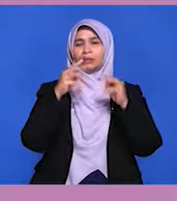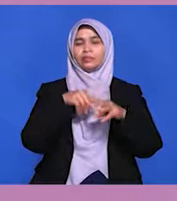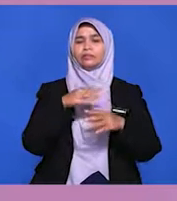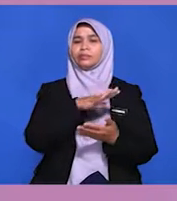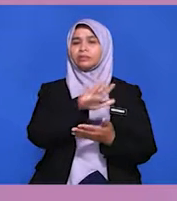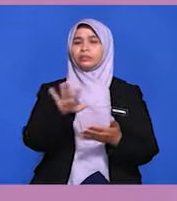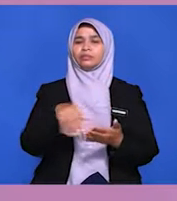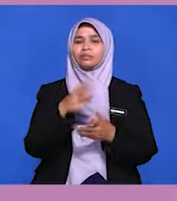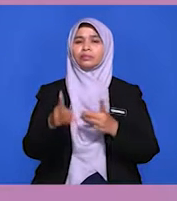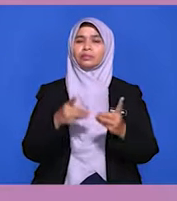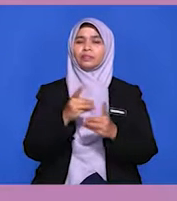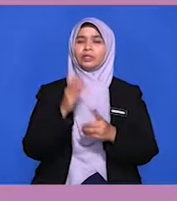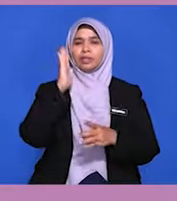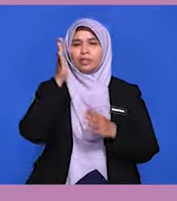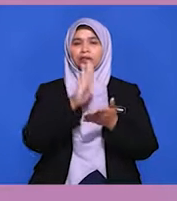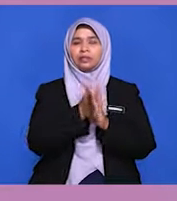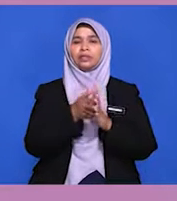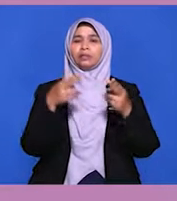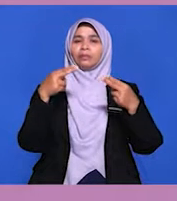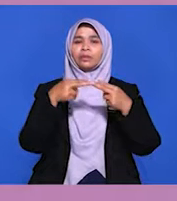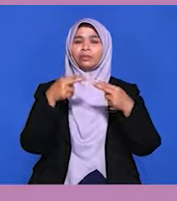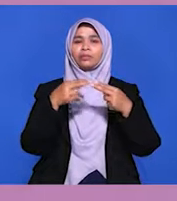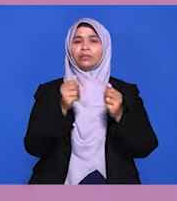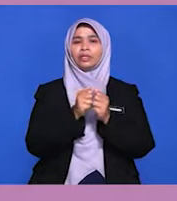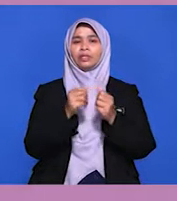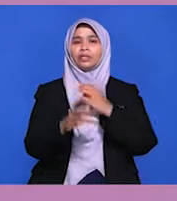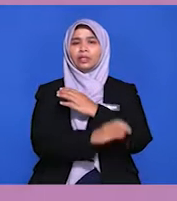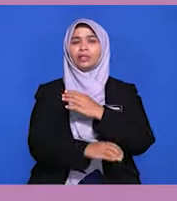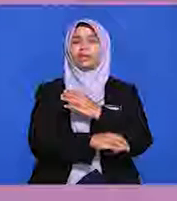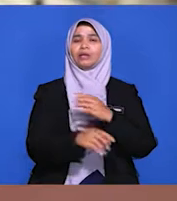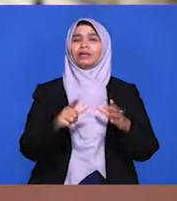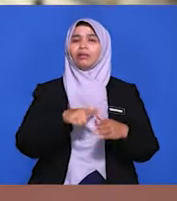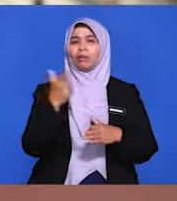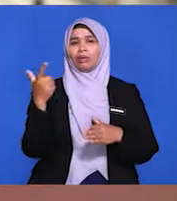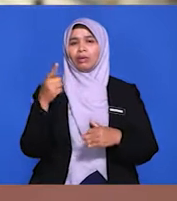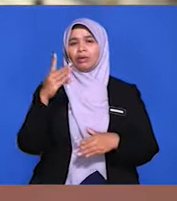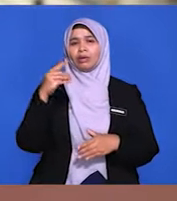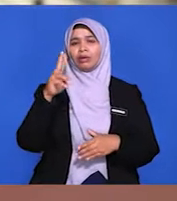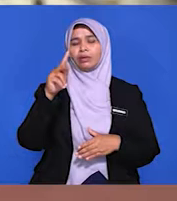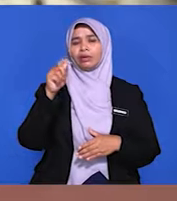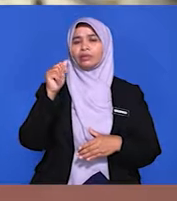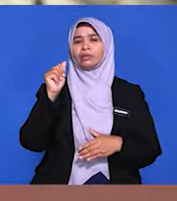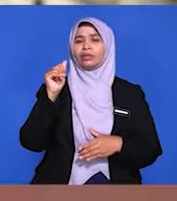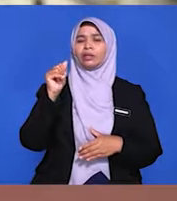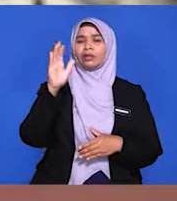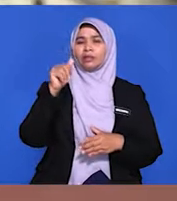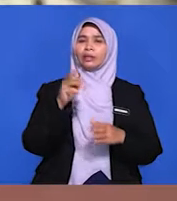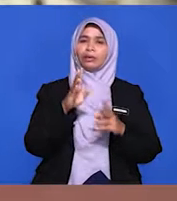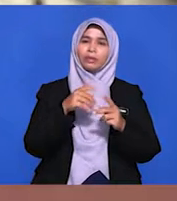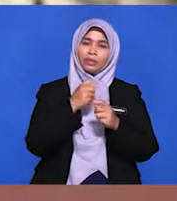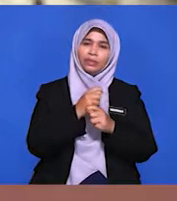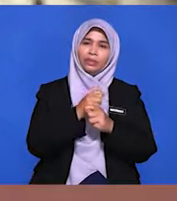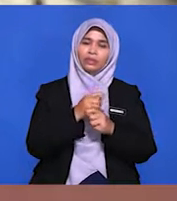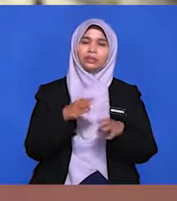menjadi penghubung antara kerajaan Malaysia dengan negara luar. Duta Malaysia yang berperanan dalam